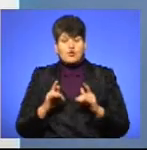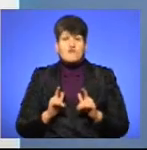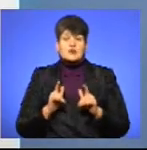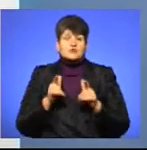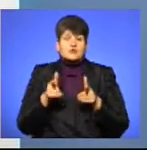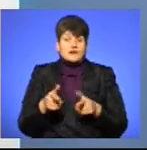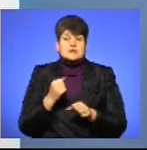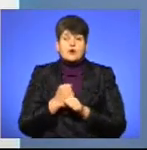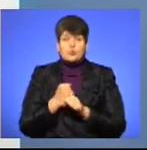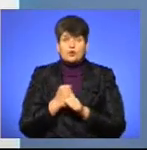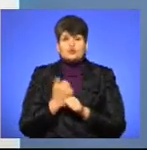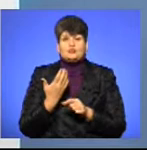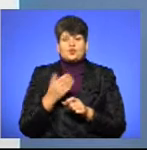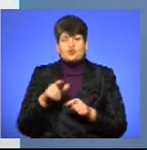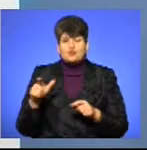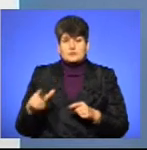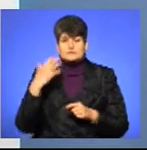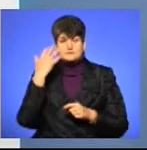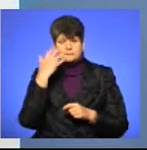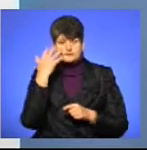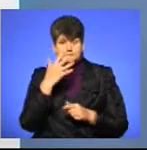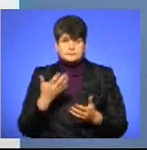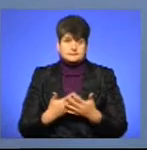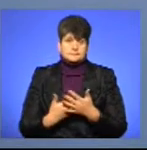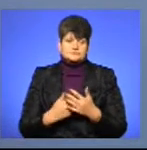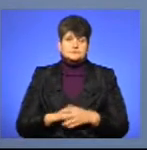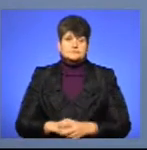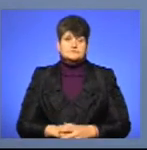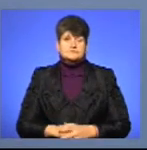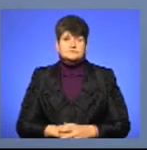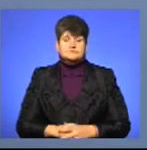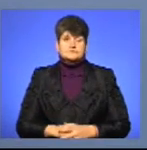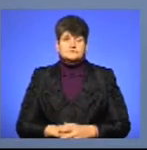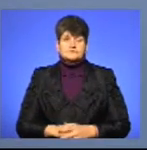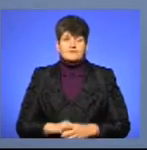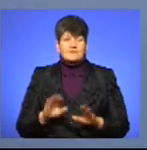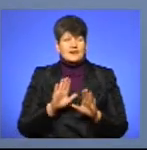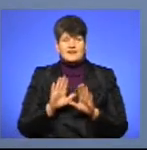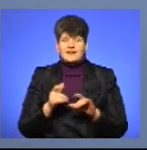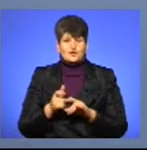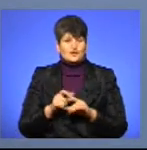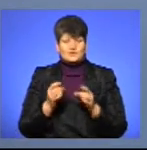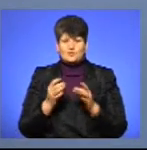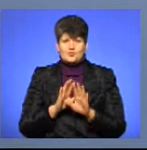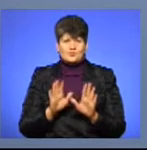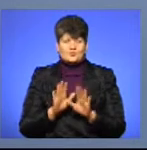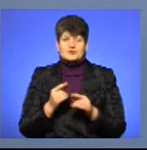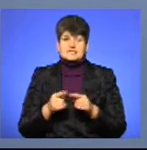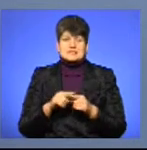на роботу людям з вадами зору або сліпим? Ну, не дуже просто. Це питання